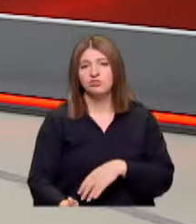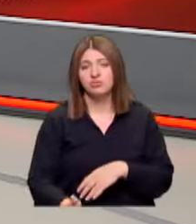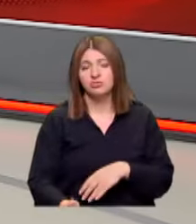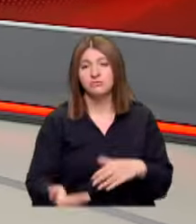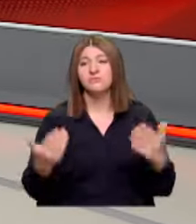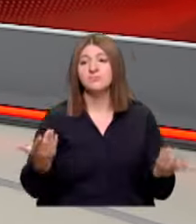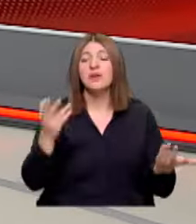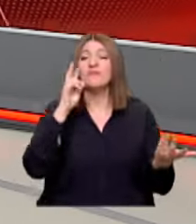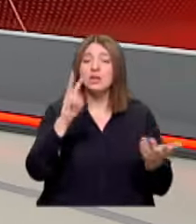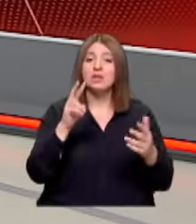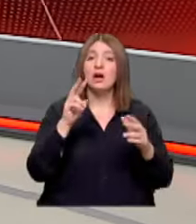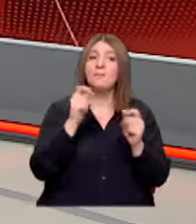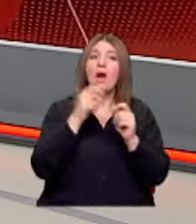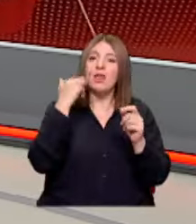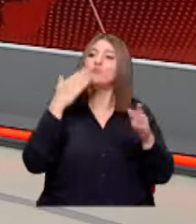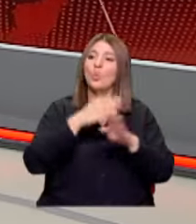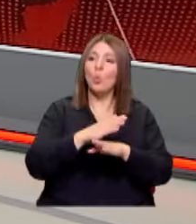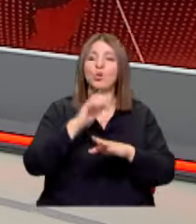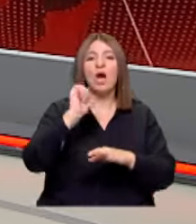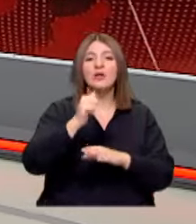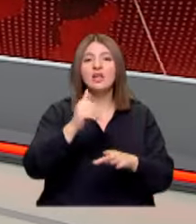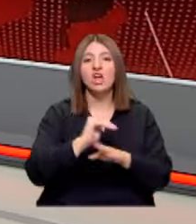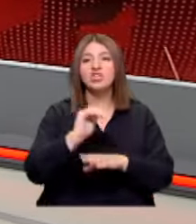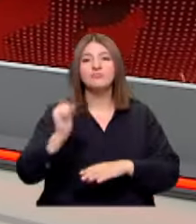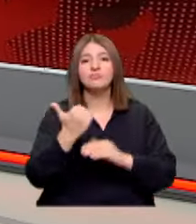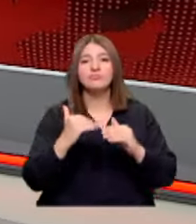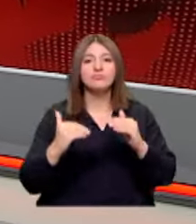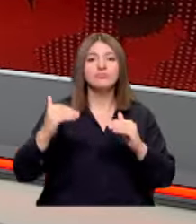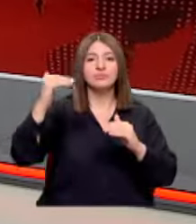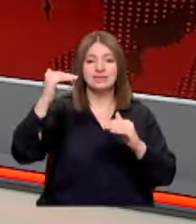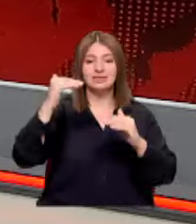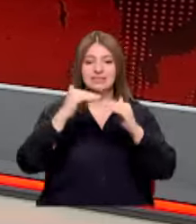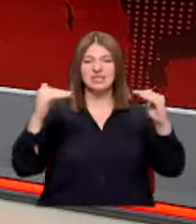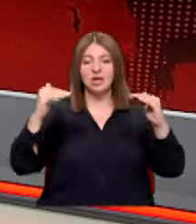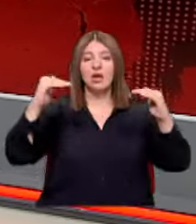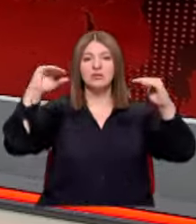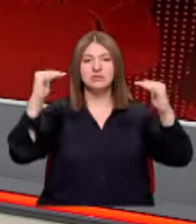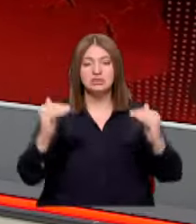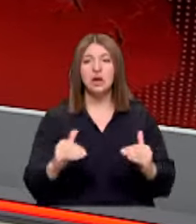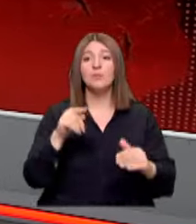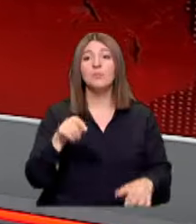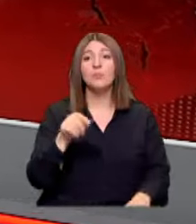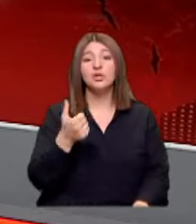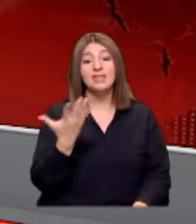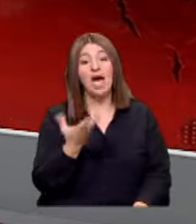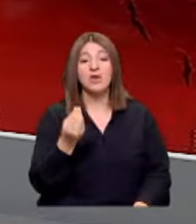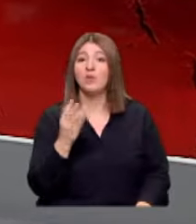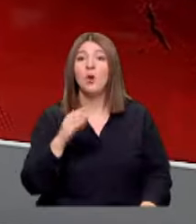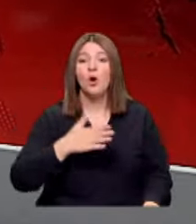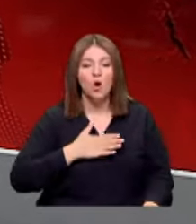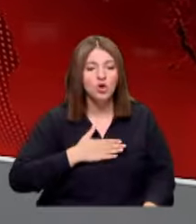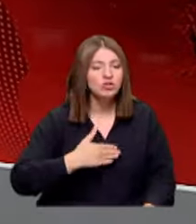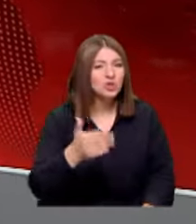Valla Bahar Hanım doğru Her geçen gün yaşam standardı düşüyor ama Bugünler de iyi günlerimiz olabilir Yani